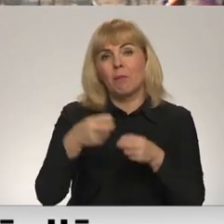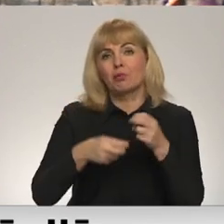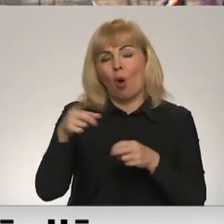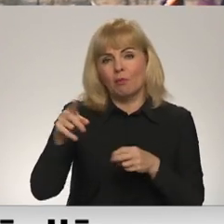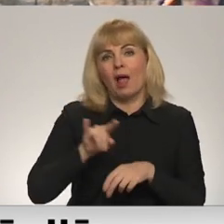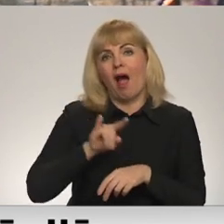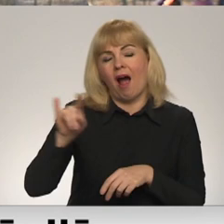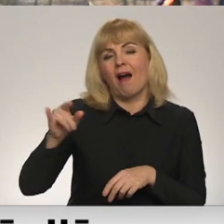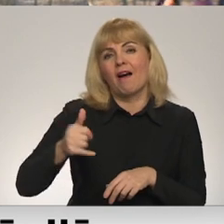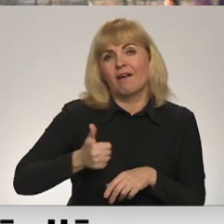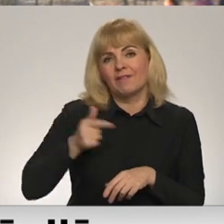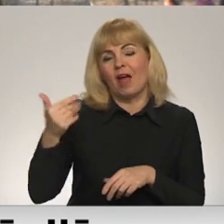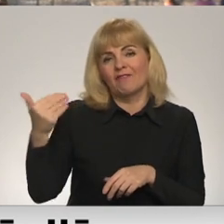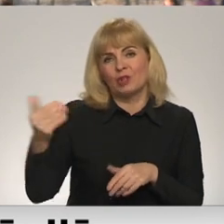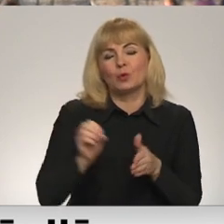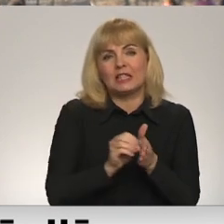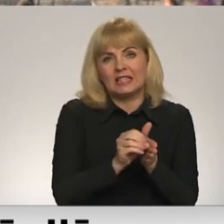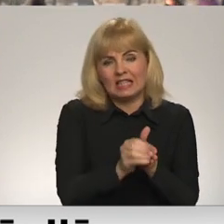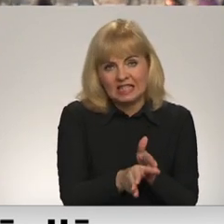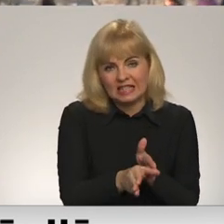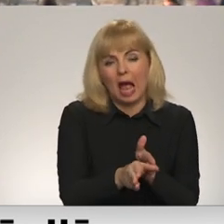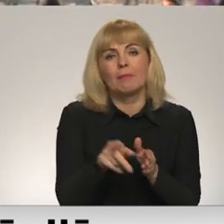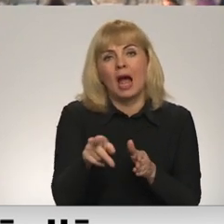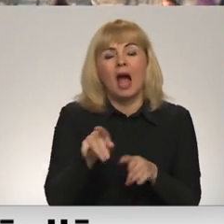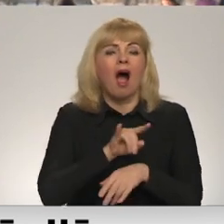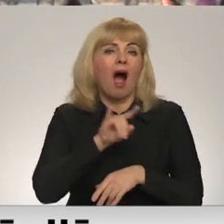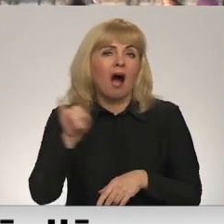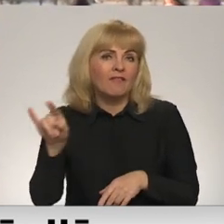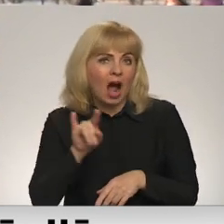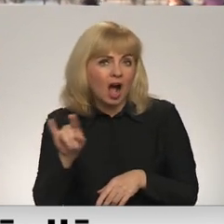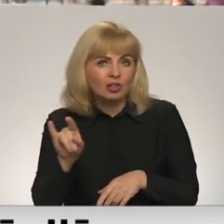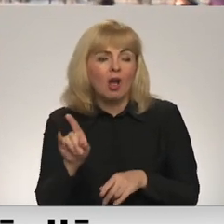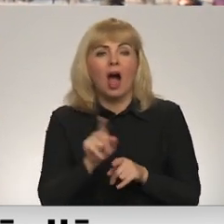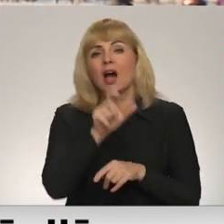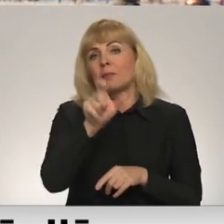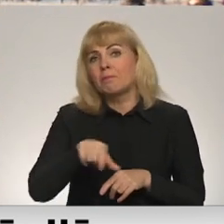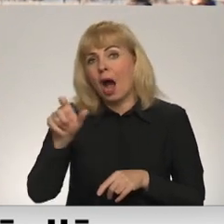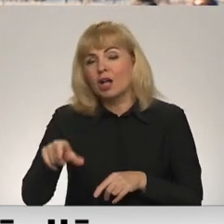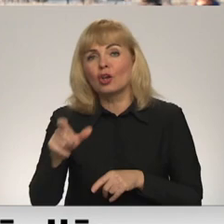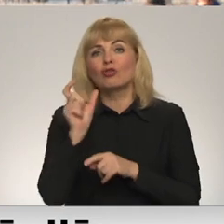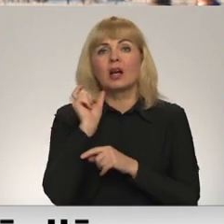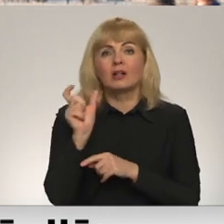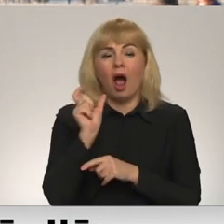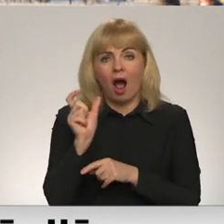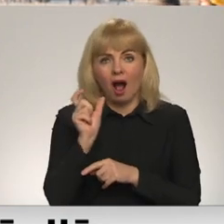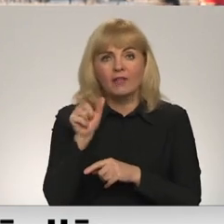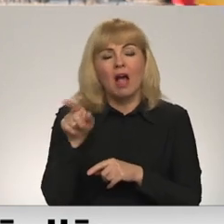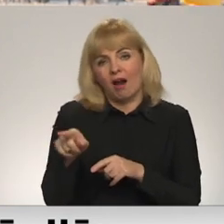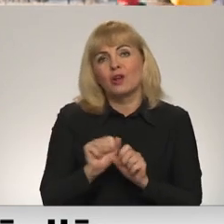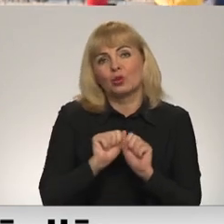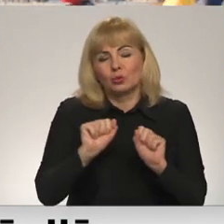sistēmu, jo aviācija, gan pasažieru, gan krava aviācija ir tā, kas